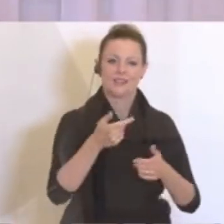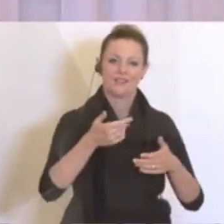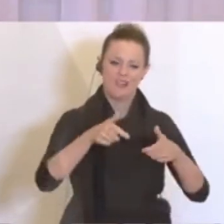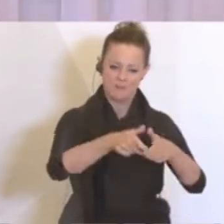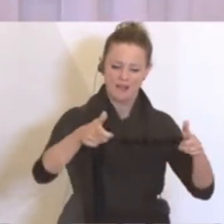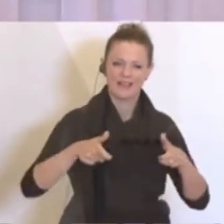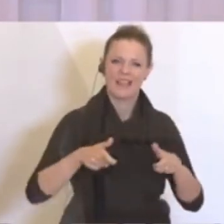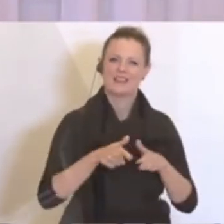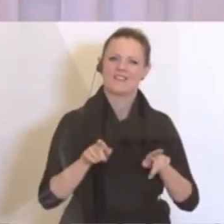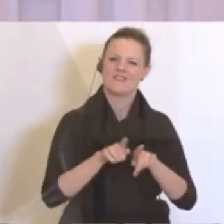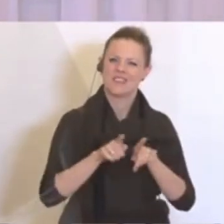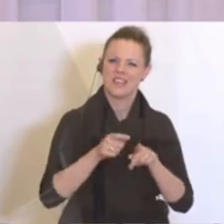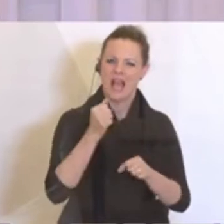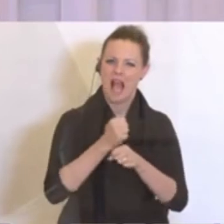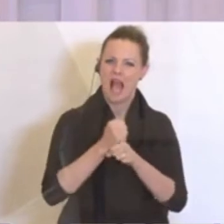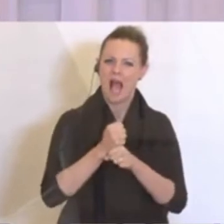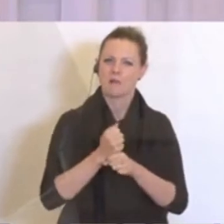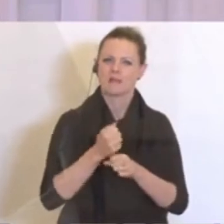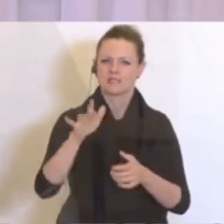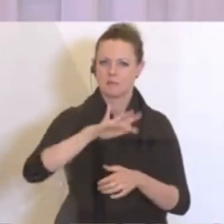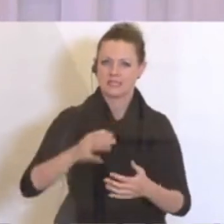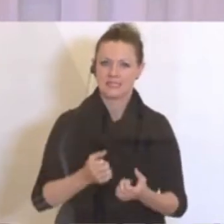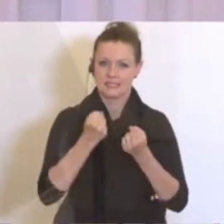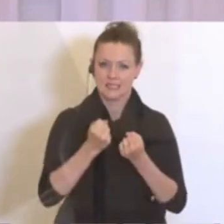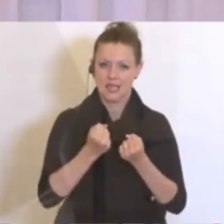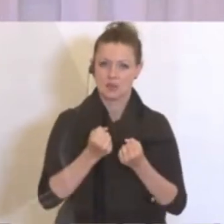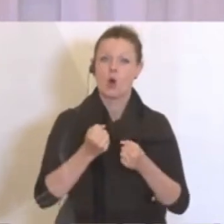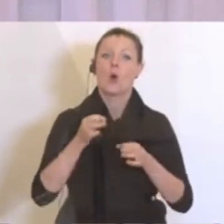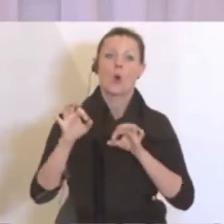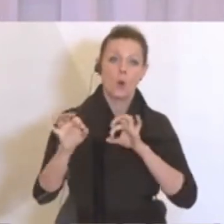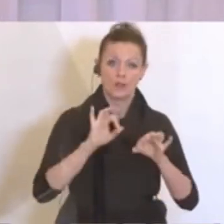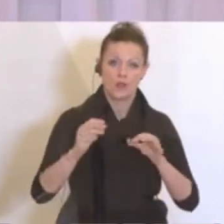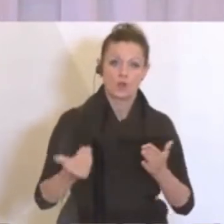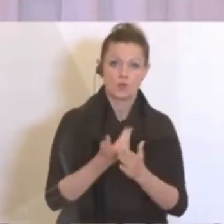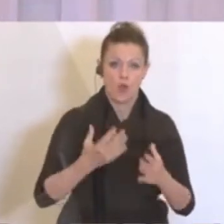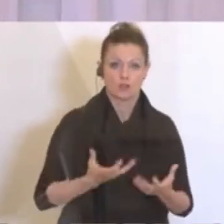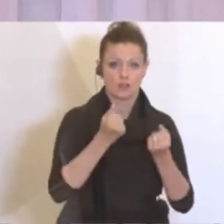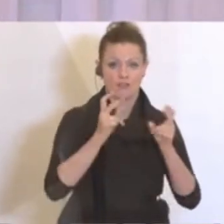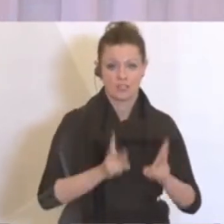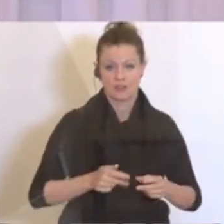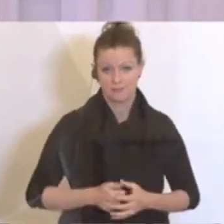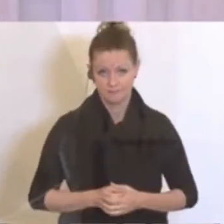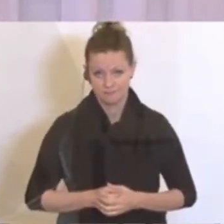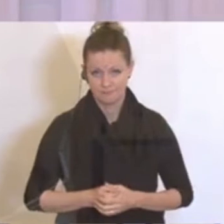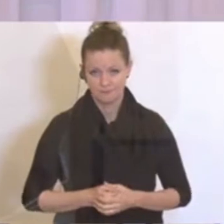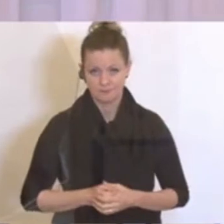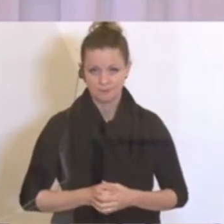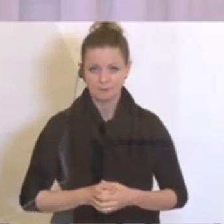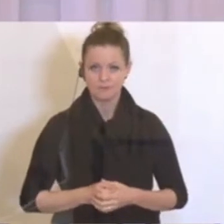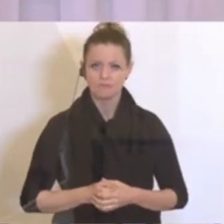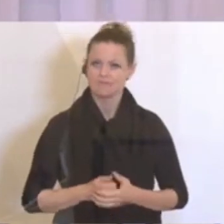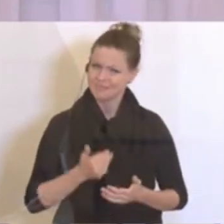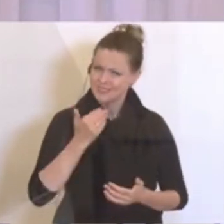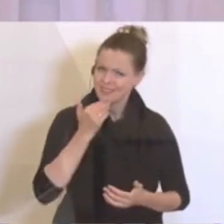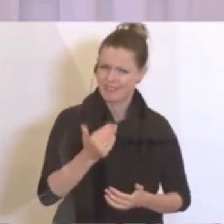man so will. Jobs sicherzustellen und gleichzeitig auch Jobs aus der Arbeitslosigkeit wieder in die normale Beschäftigung zu transformieren. Dafür bin ich